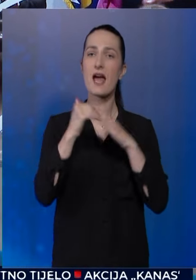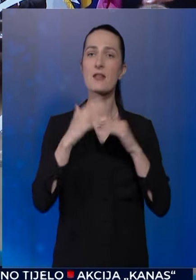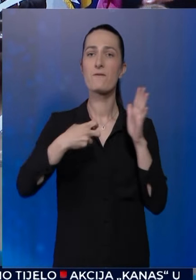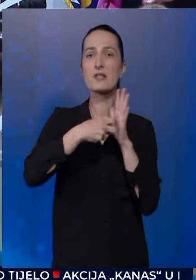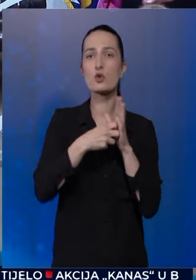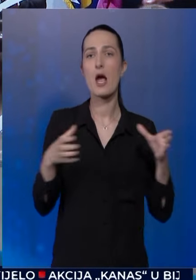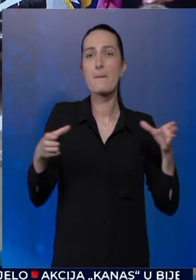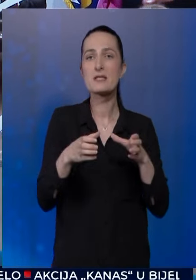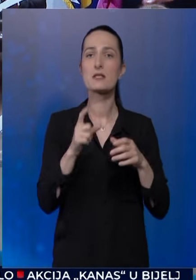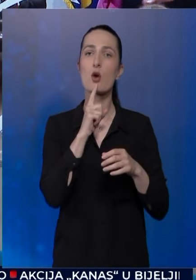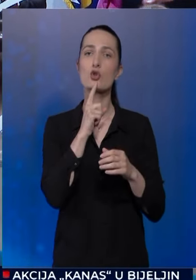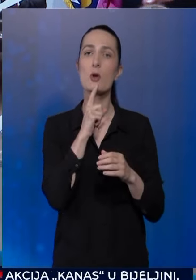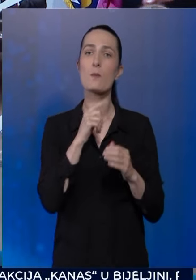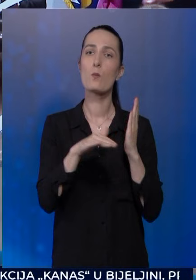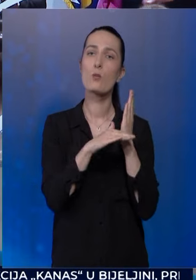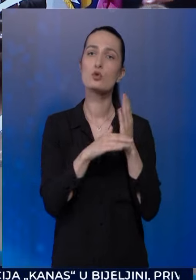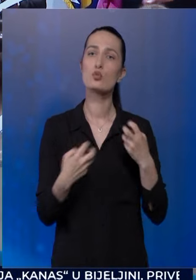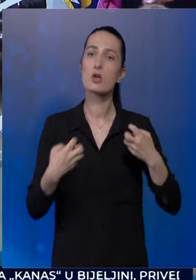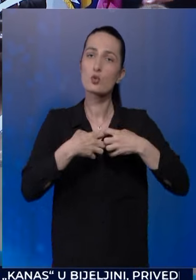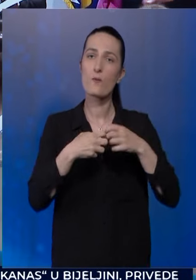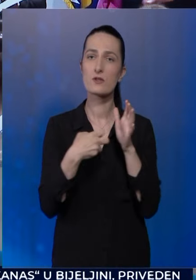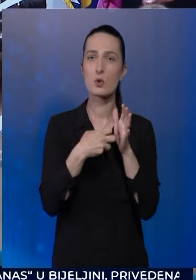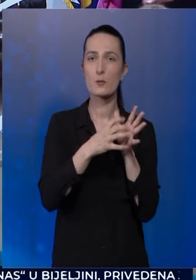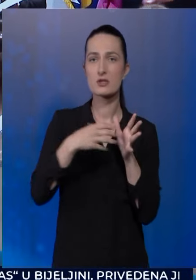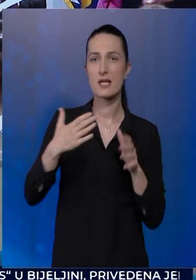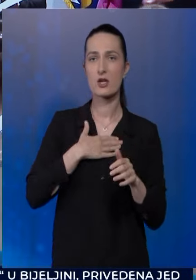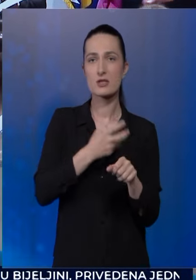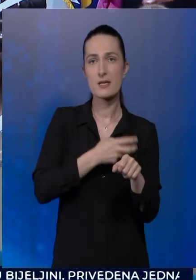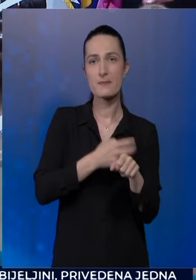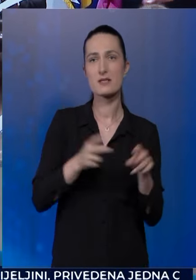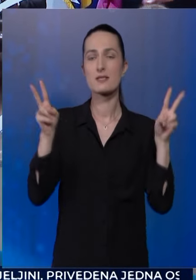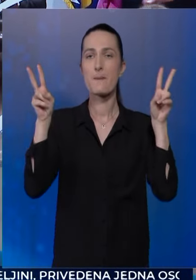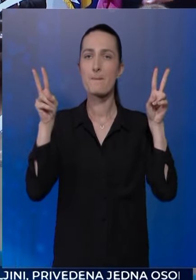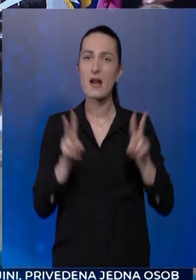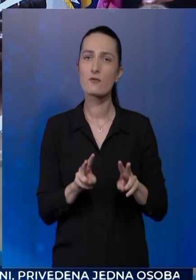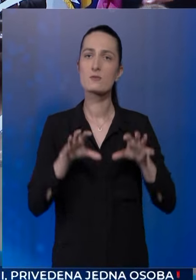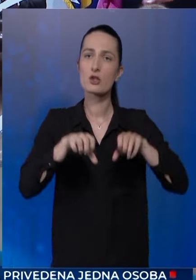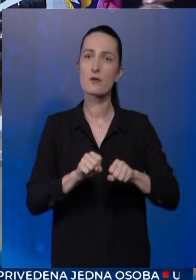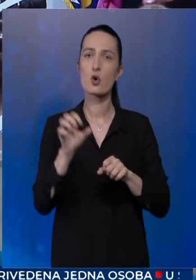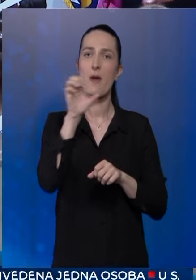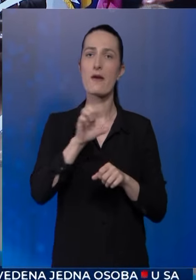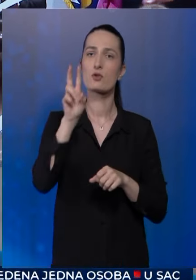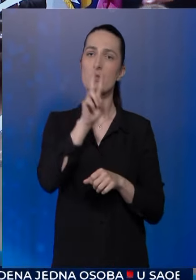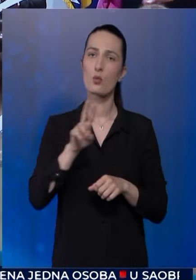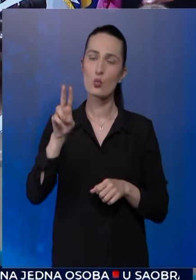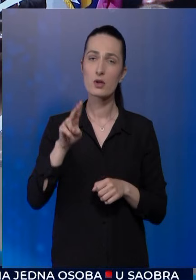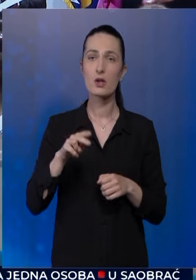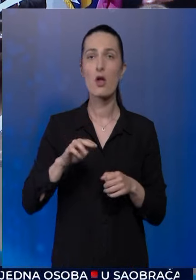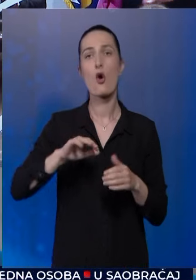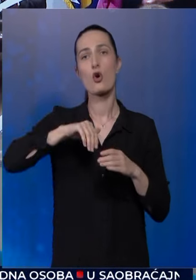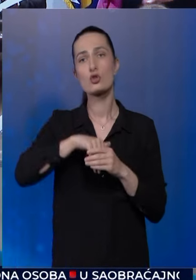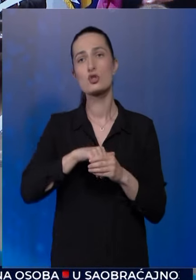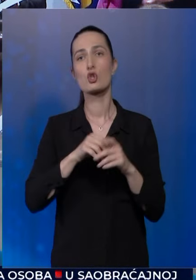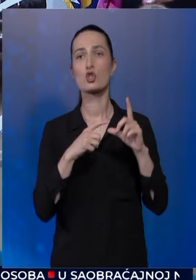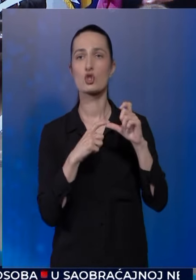viznog kapaciteta koji će pomoći u sklađivanju viznog procesa naše zemlje sa pravnom stečavinom Evropske unije,